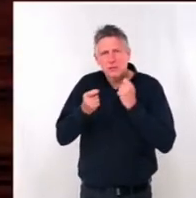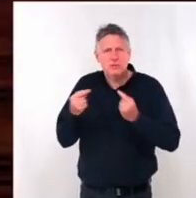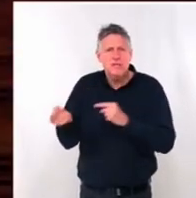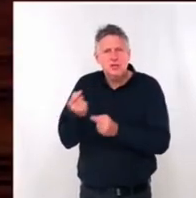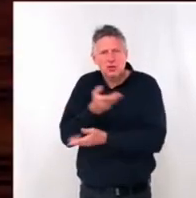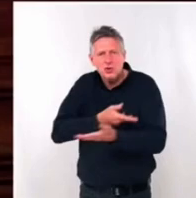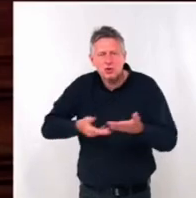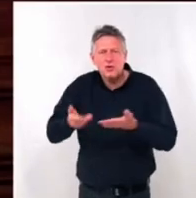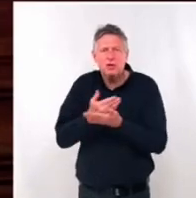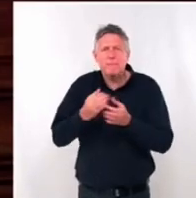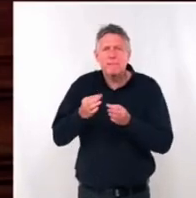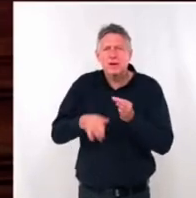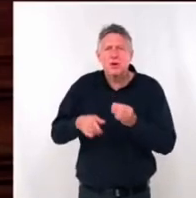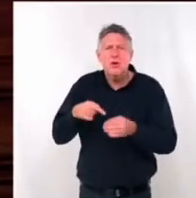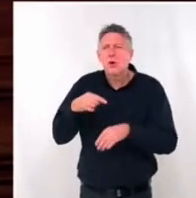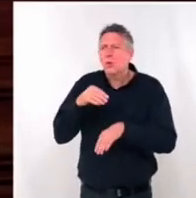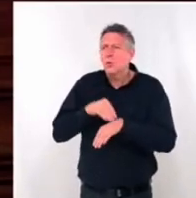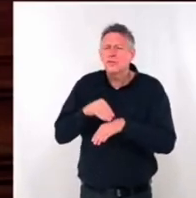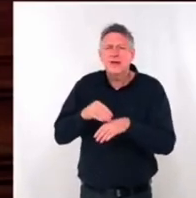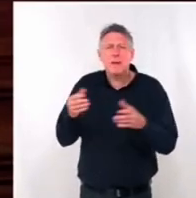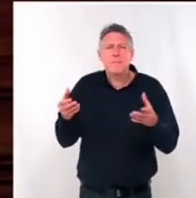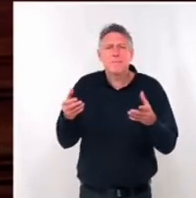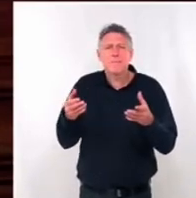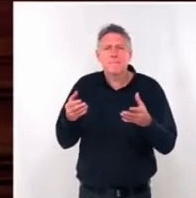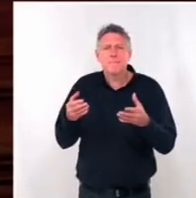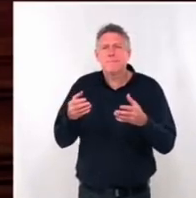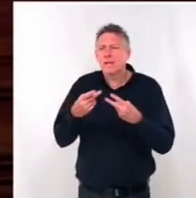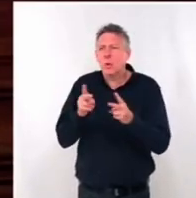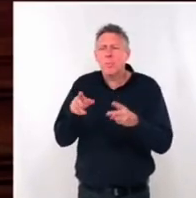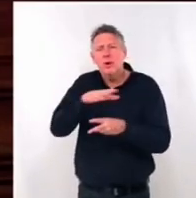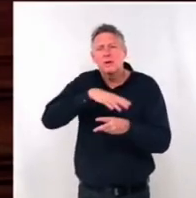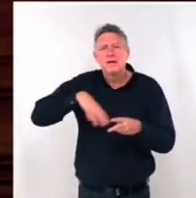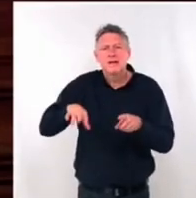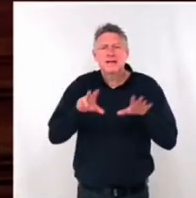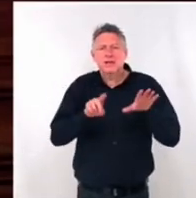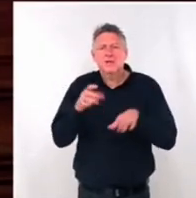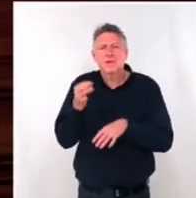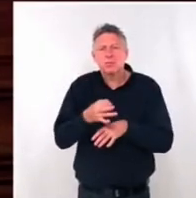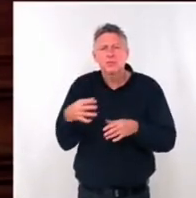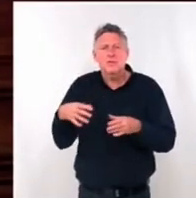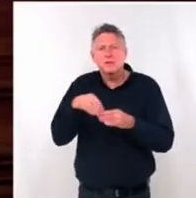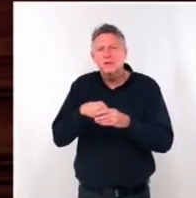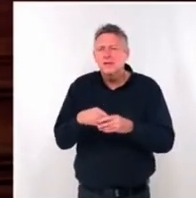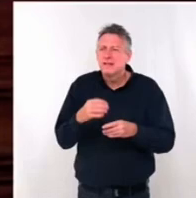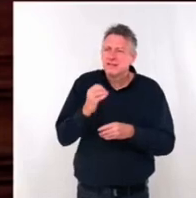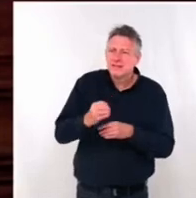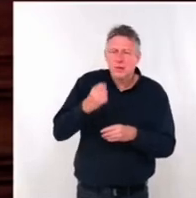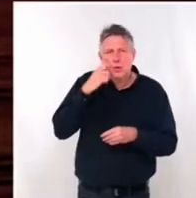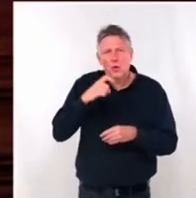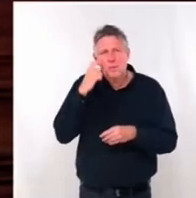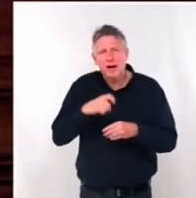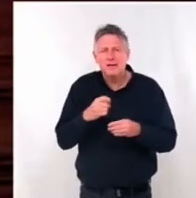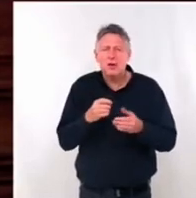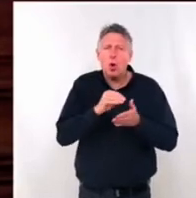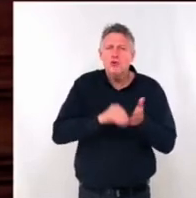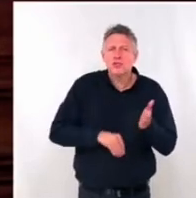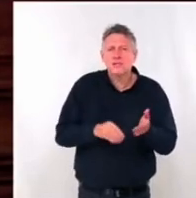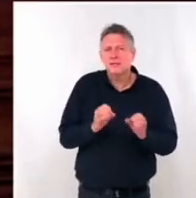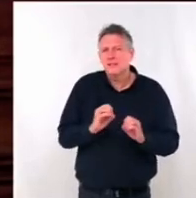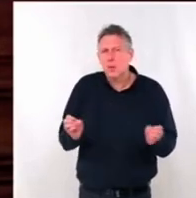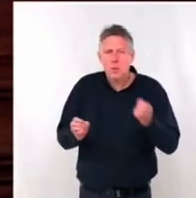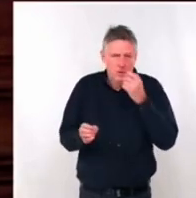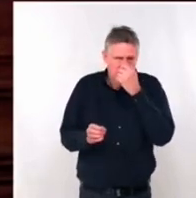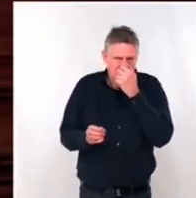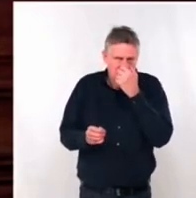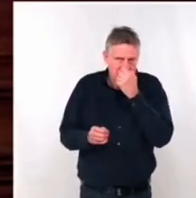lors du prochain conseil de métropole. 80 participations totales, 0 remarques dans les registres de concertation. Cour et doigts de